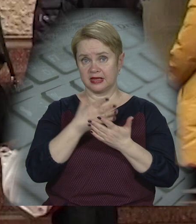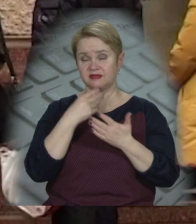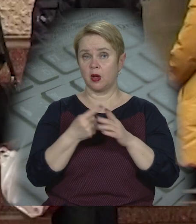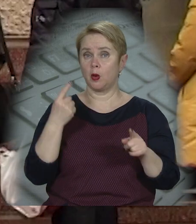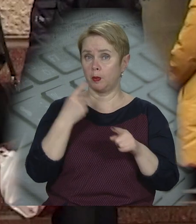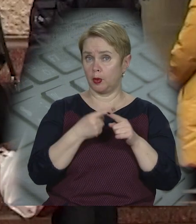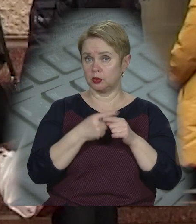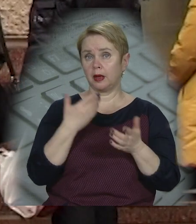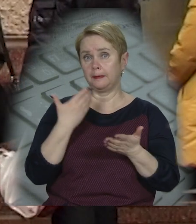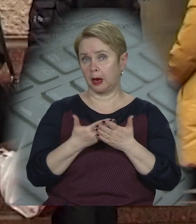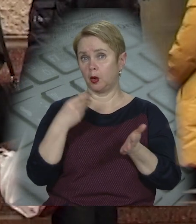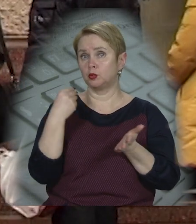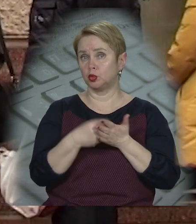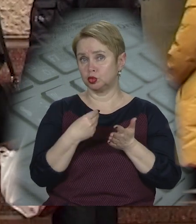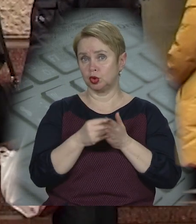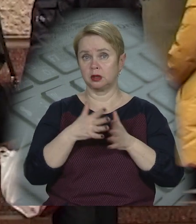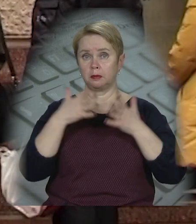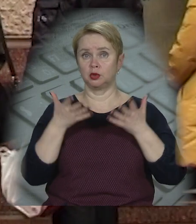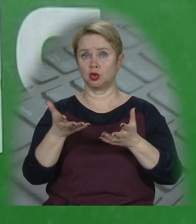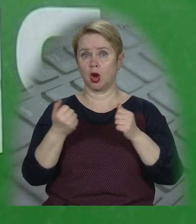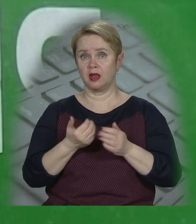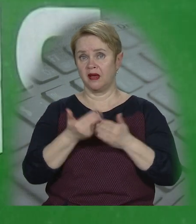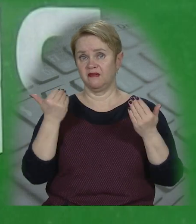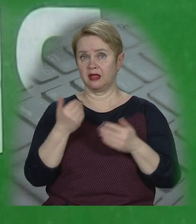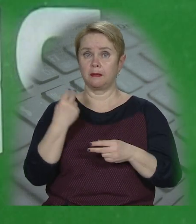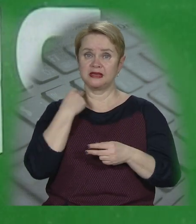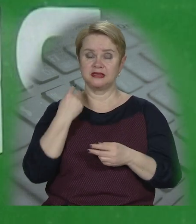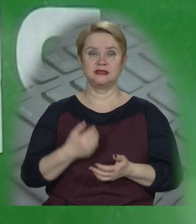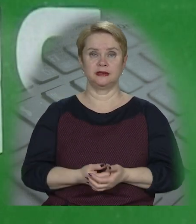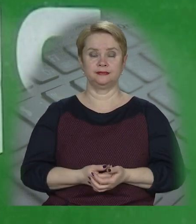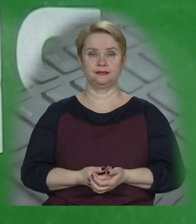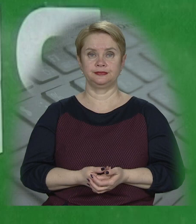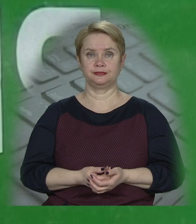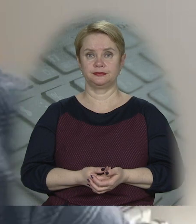є свої плюси. Приміром, бюджет більше отримує від митниці.